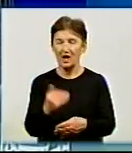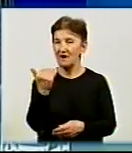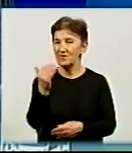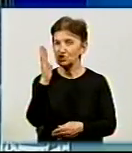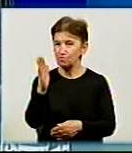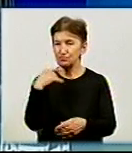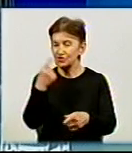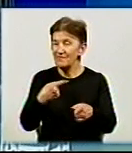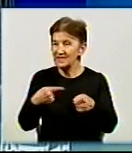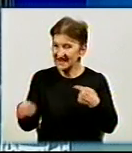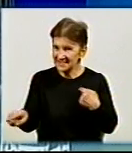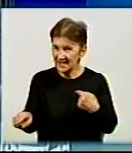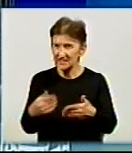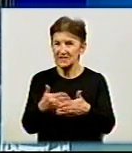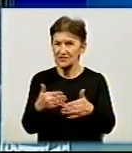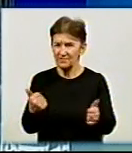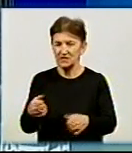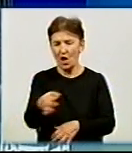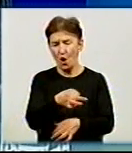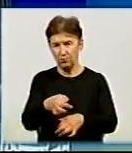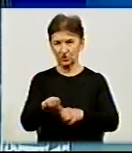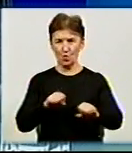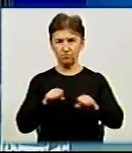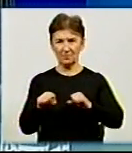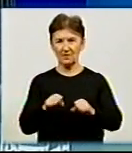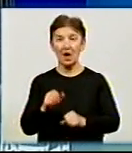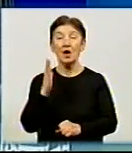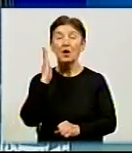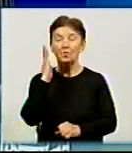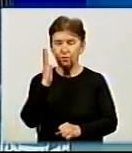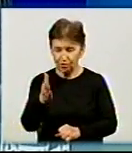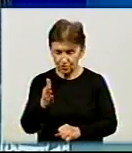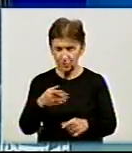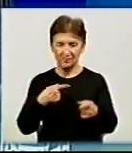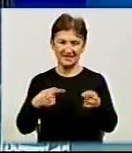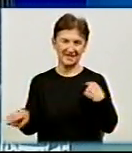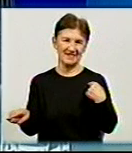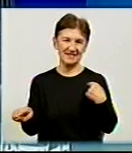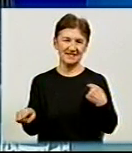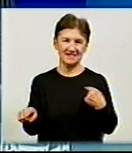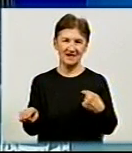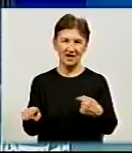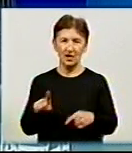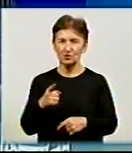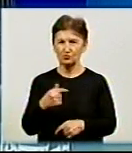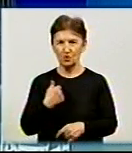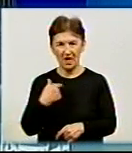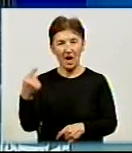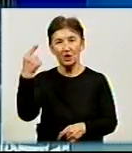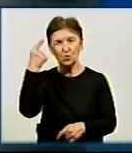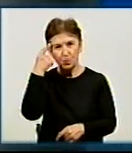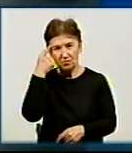відрізнятися від номінантів обласного управління фискультури А вони і будуть відрізнятися. Тому що, я думаю,